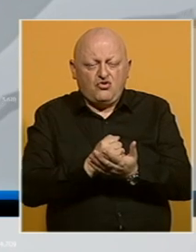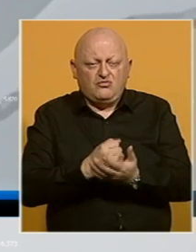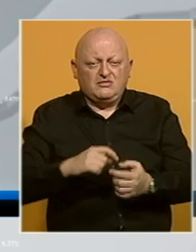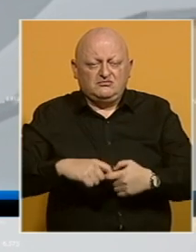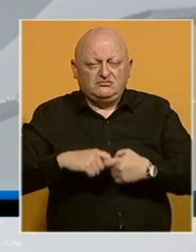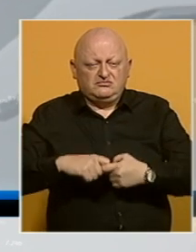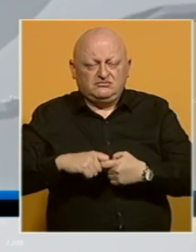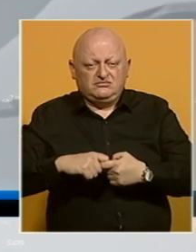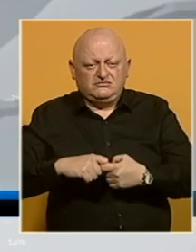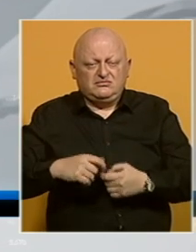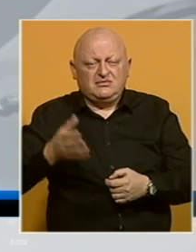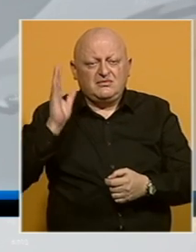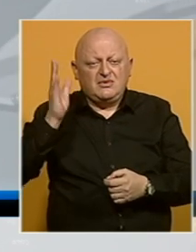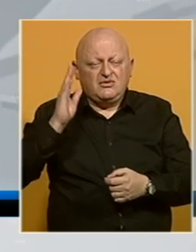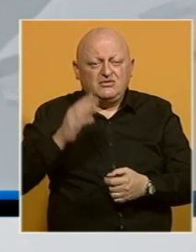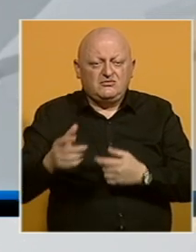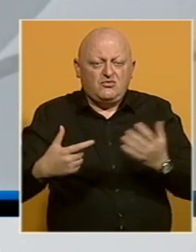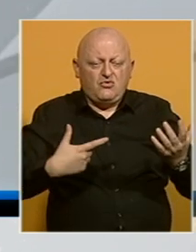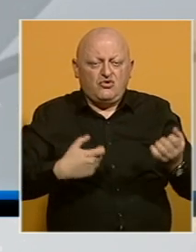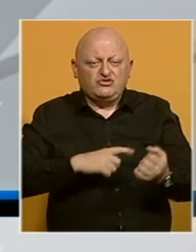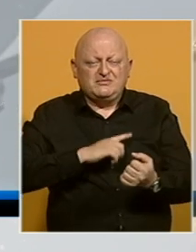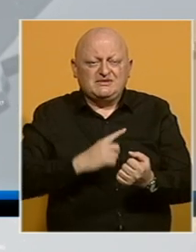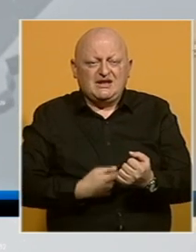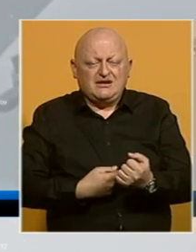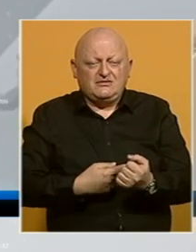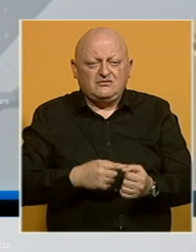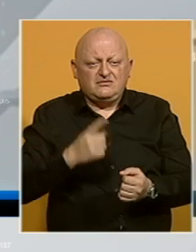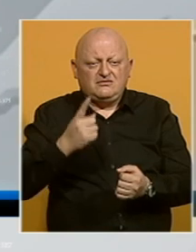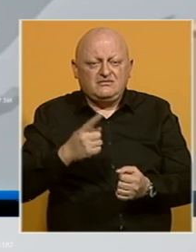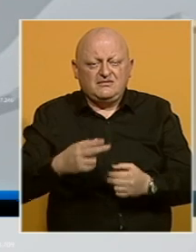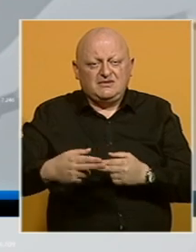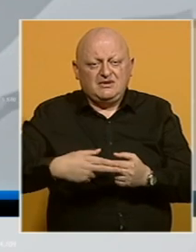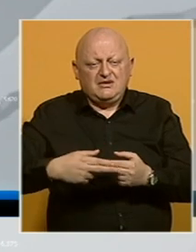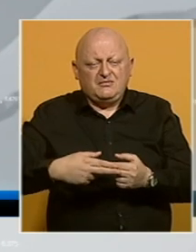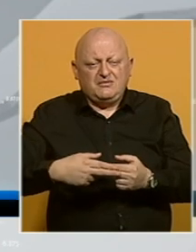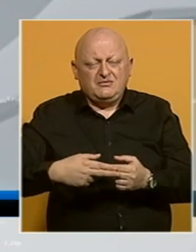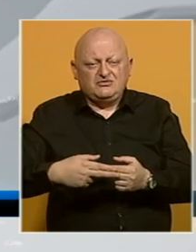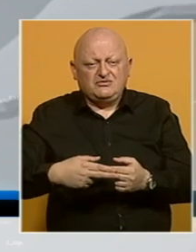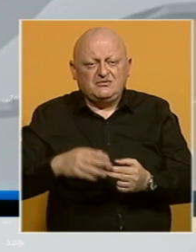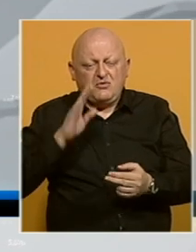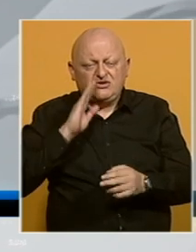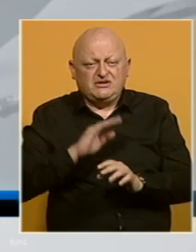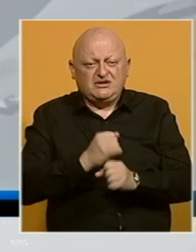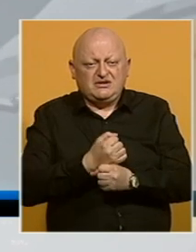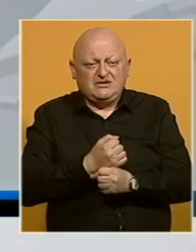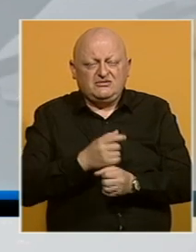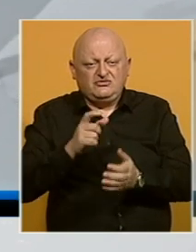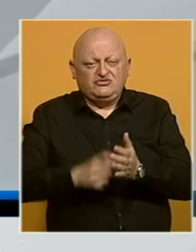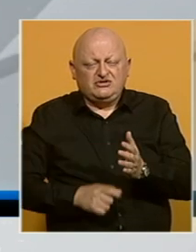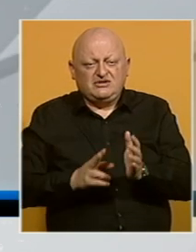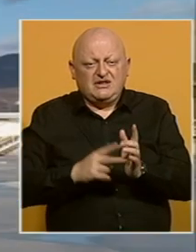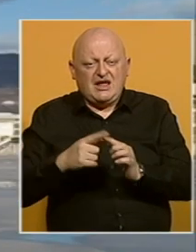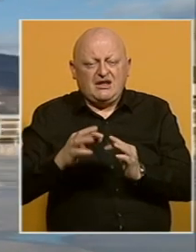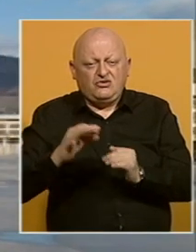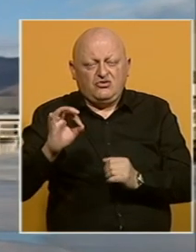za napredske u oružanim snagama i približavanju Bosne i Hercegovine članstvu